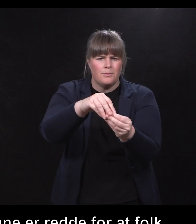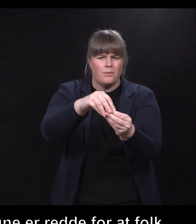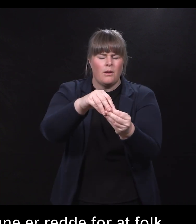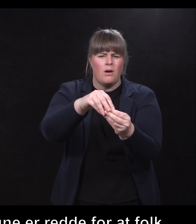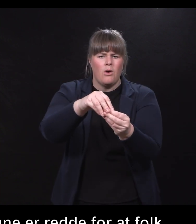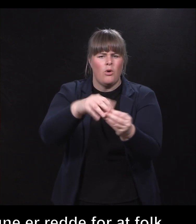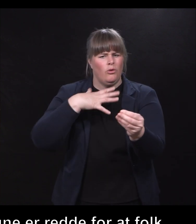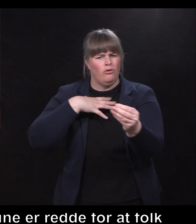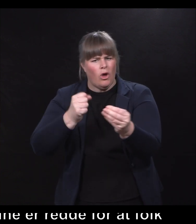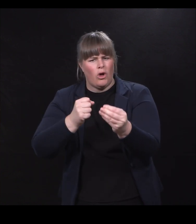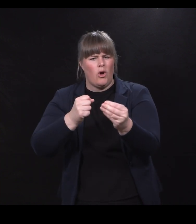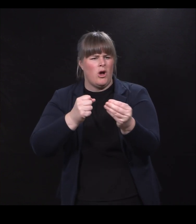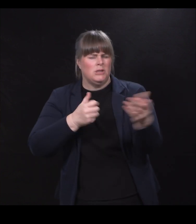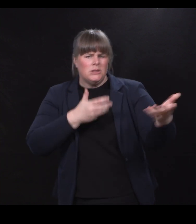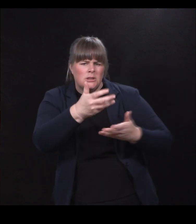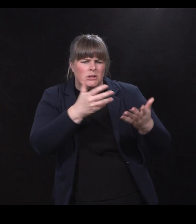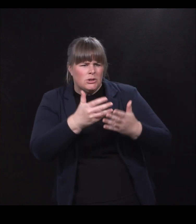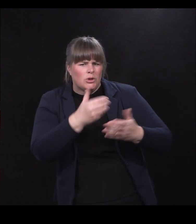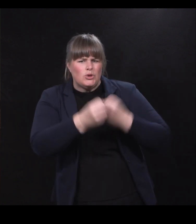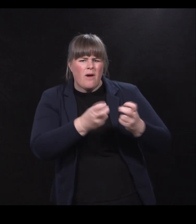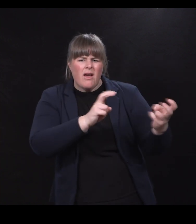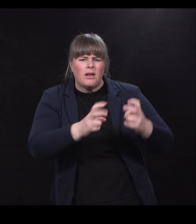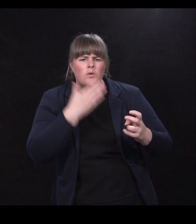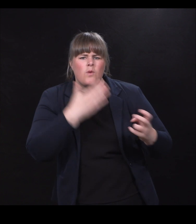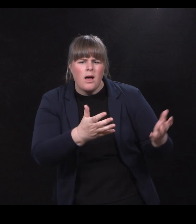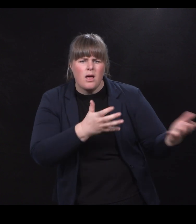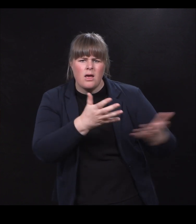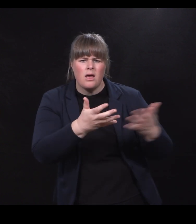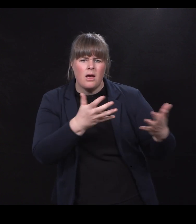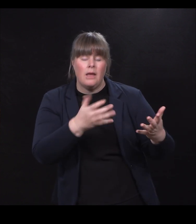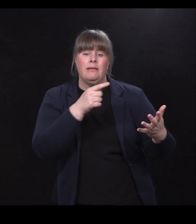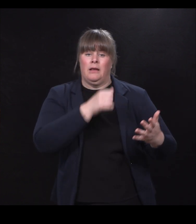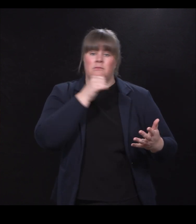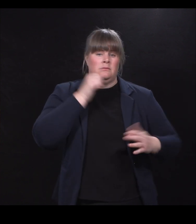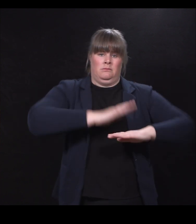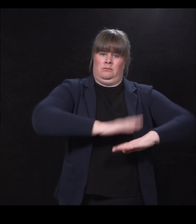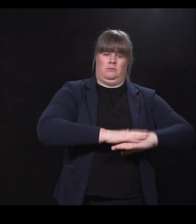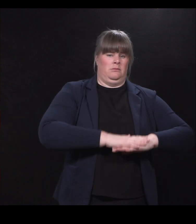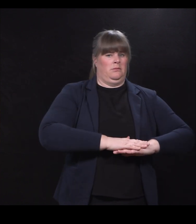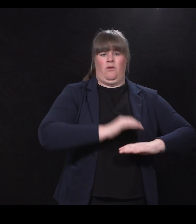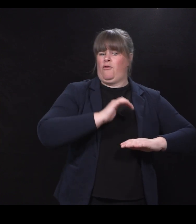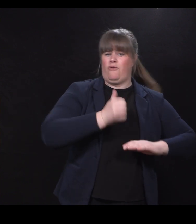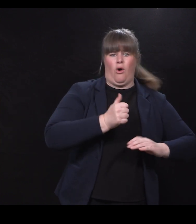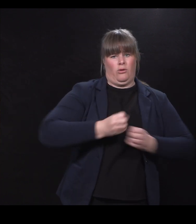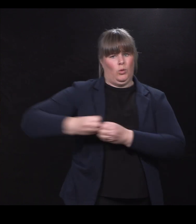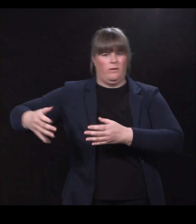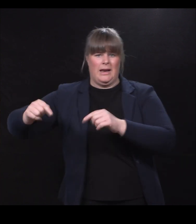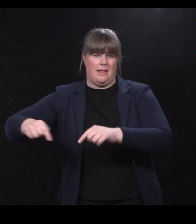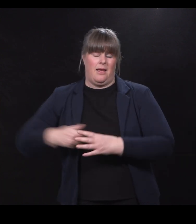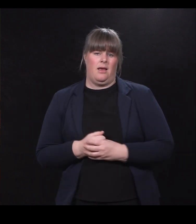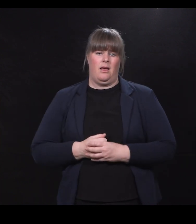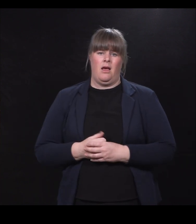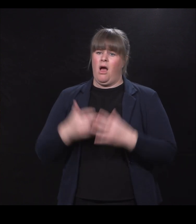og tørre å spille hverandre gode, det har vært veldig premissgivende for hvordan dette har utviklet seg. Og det at det vært en